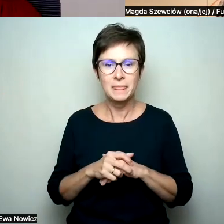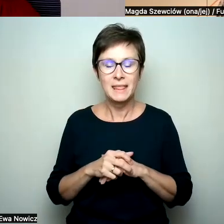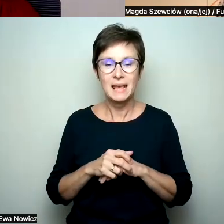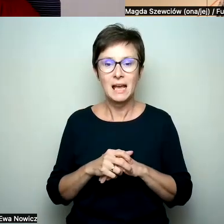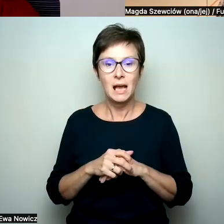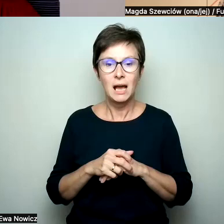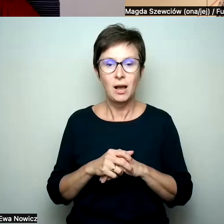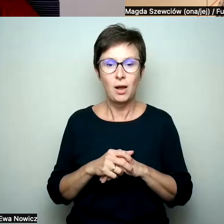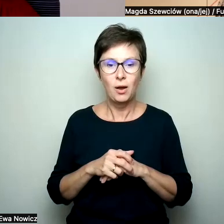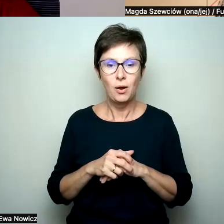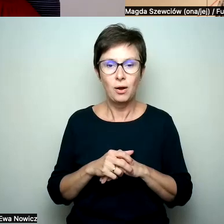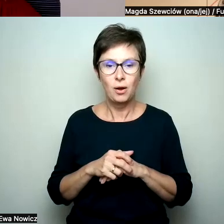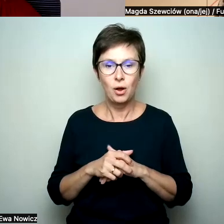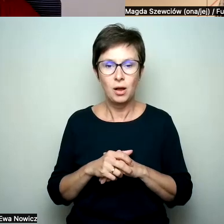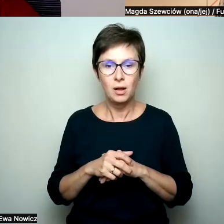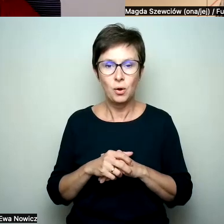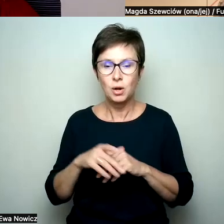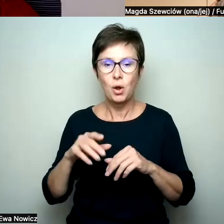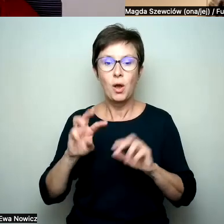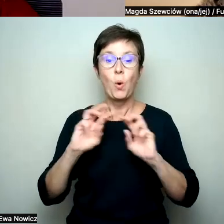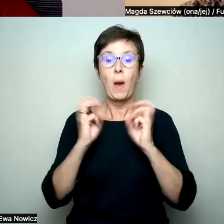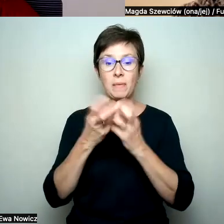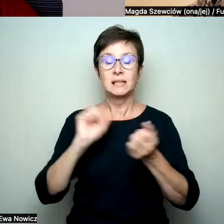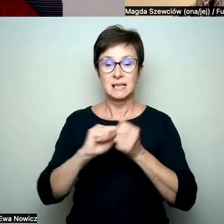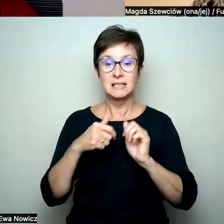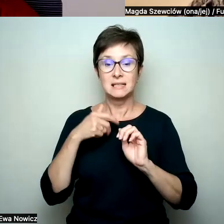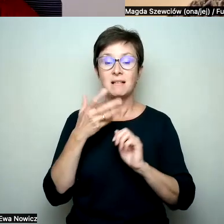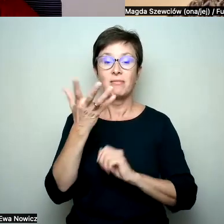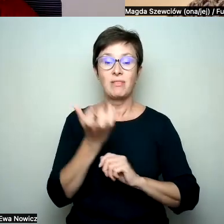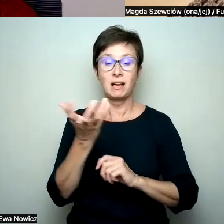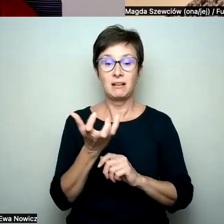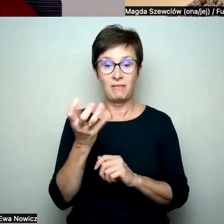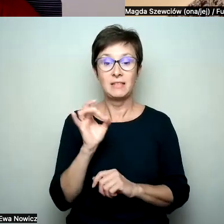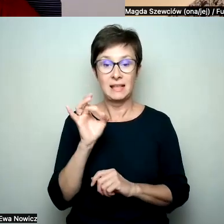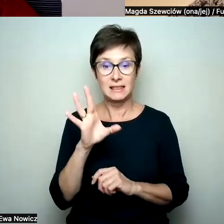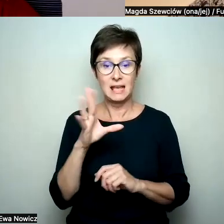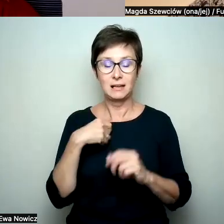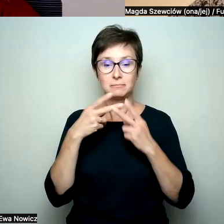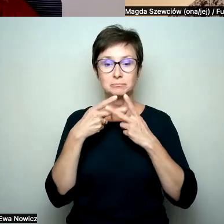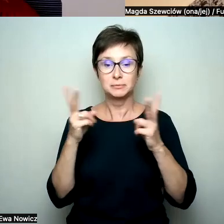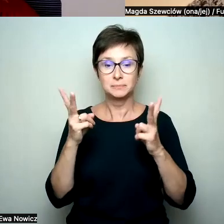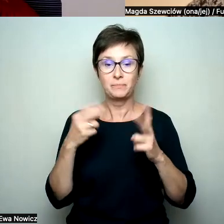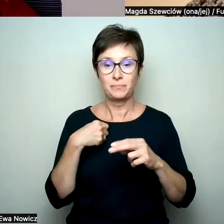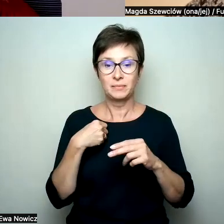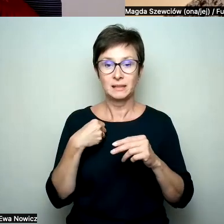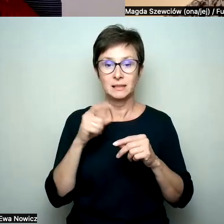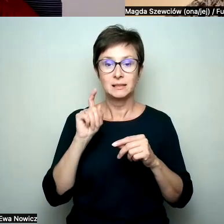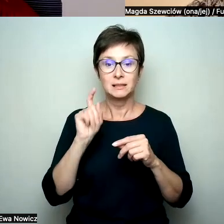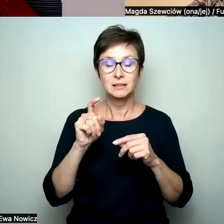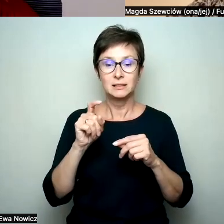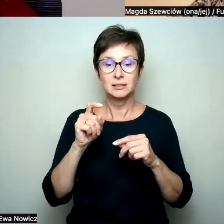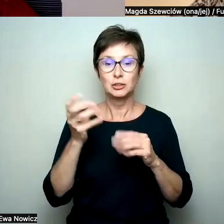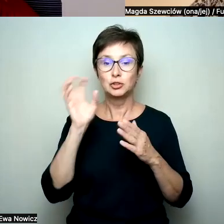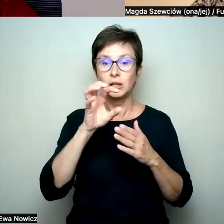osoby podpowiadają, że webinar jest nagrywany. Tak, jest nagrywany. Jeszcze tutaj muszę rozwinąć czat. Co jeszcze powinnam